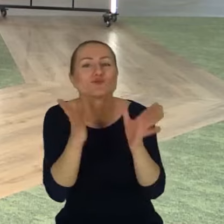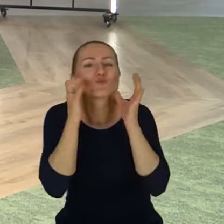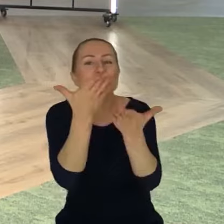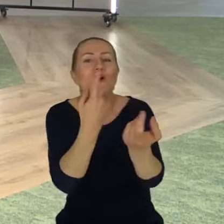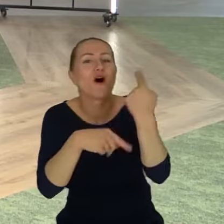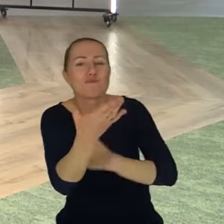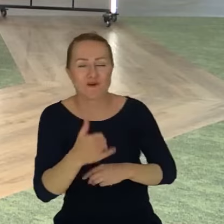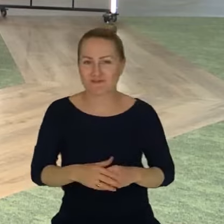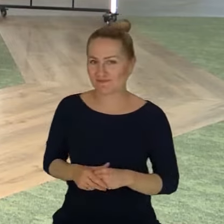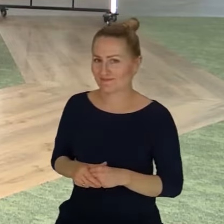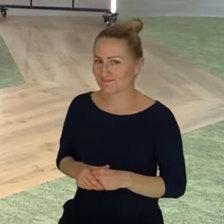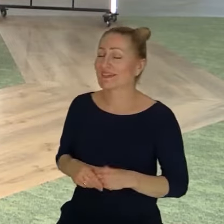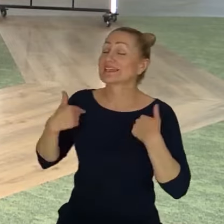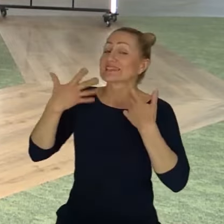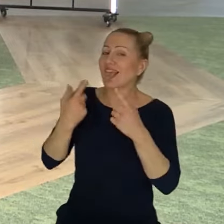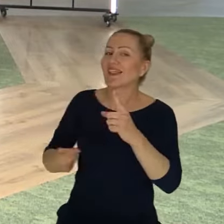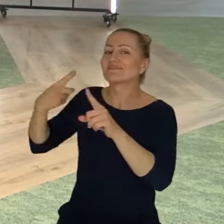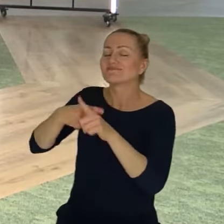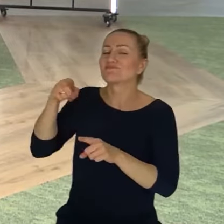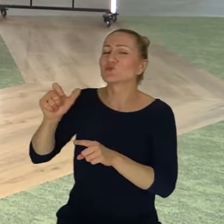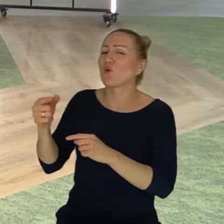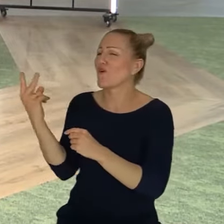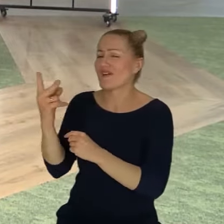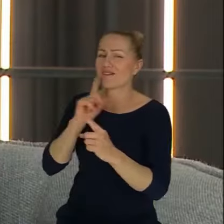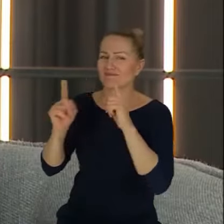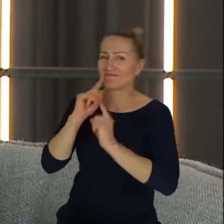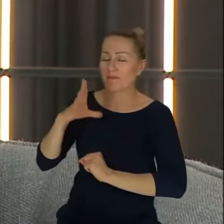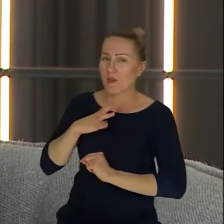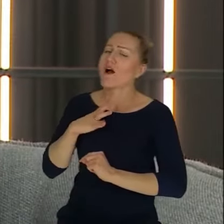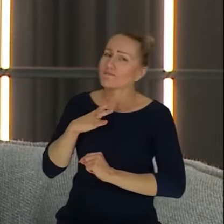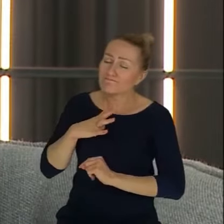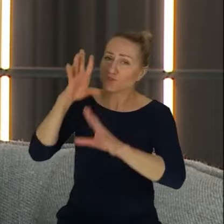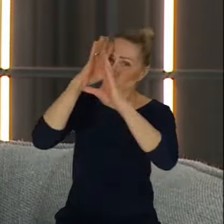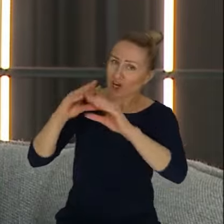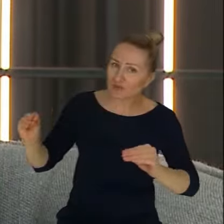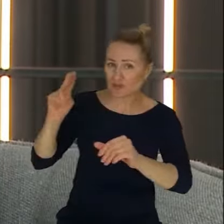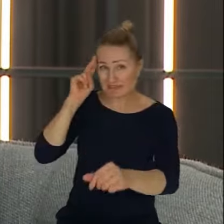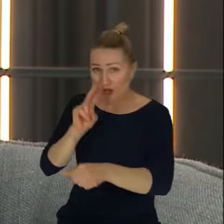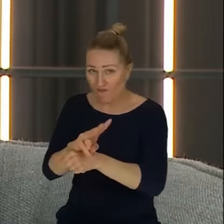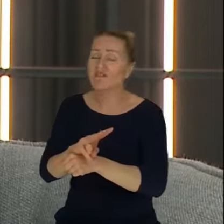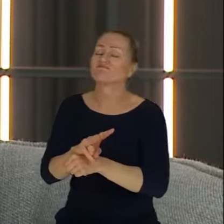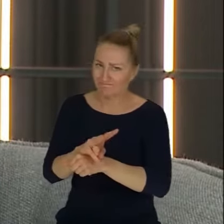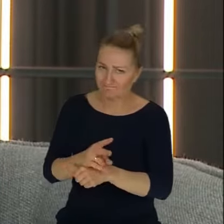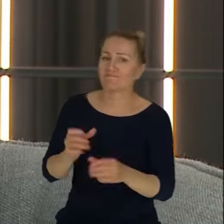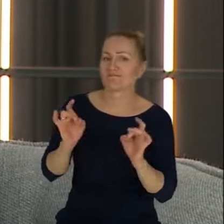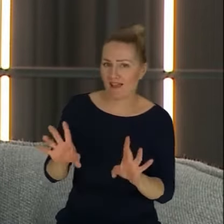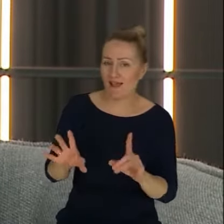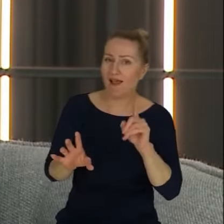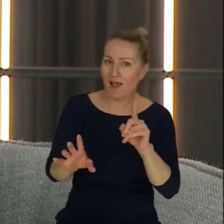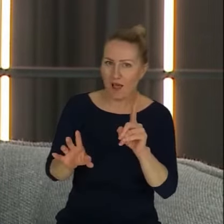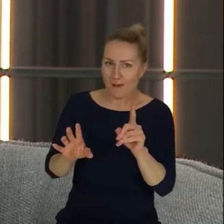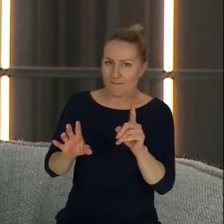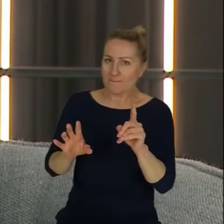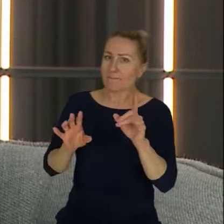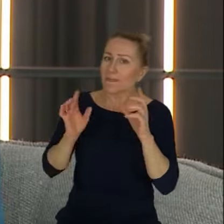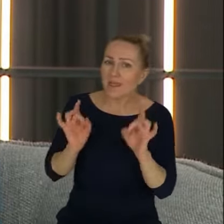dodać do tego, co mówicie, że szacunek, zaufanie, absolutnie tak, ale gdzie, znaczy bez ale, jesteśmy zwierzętami.